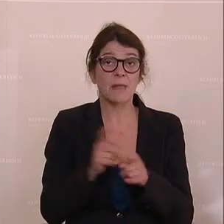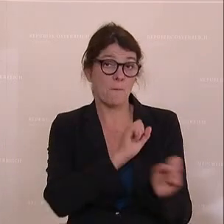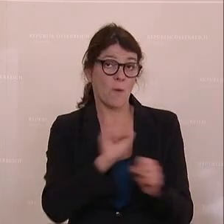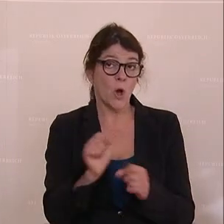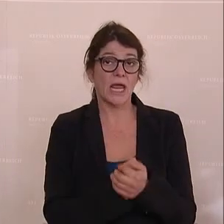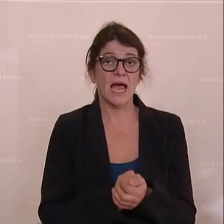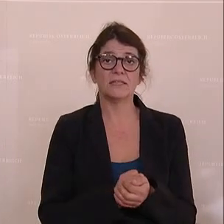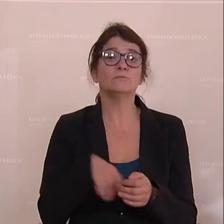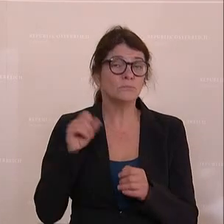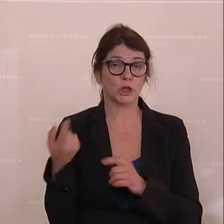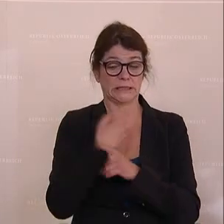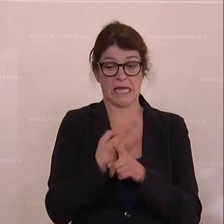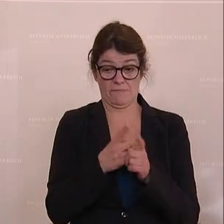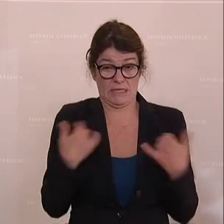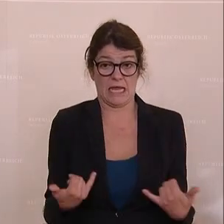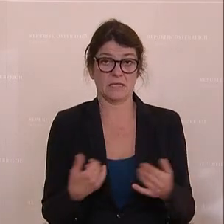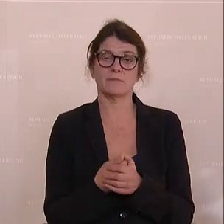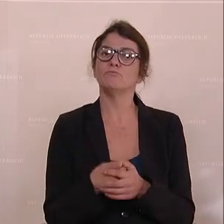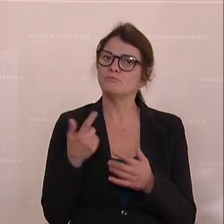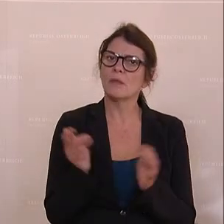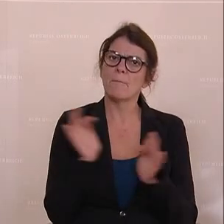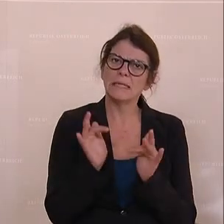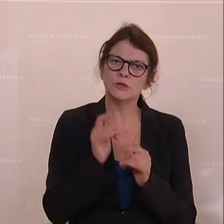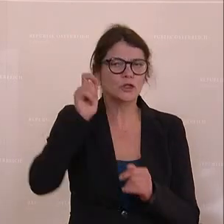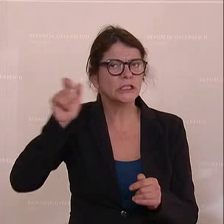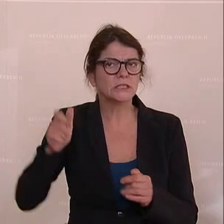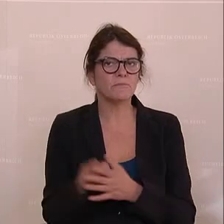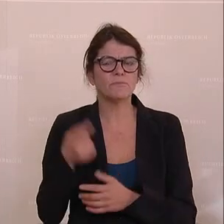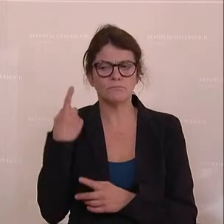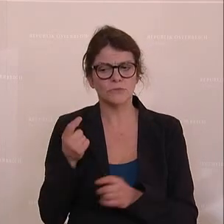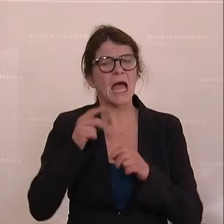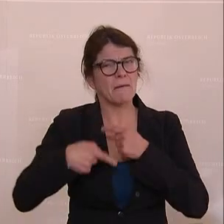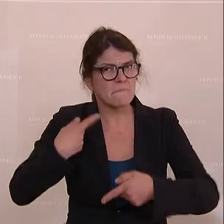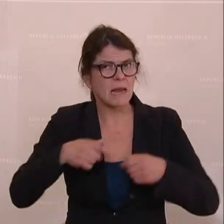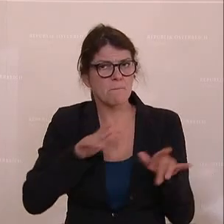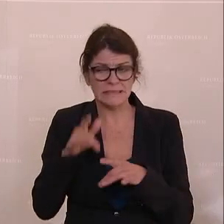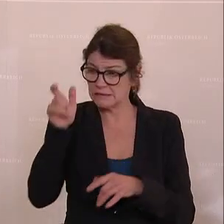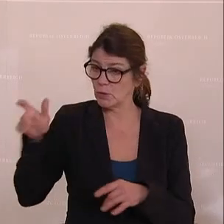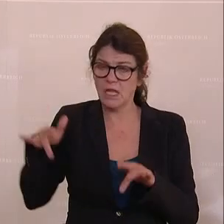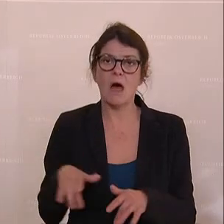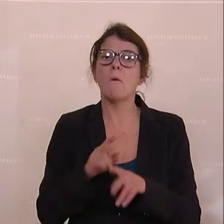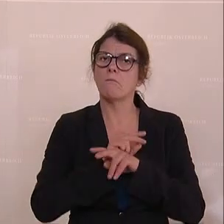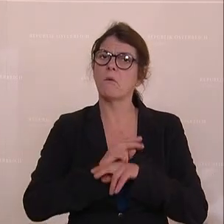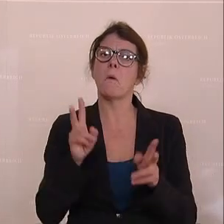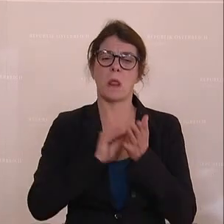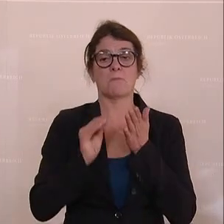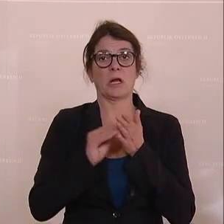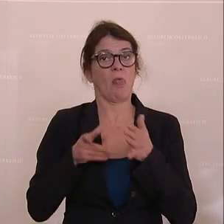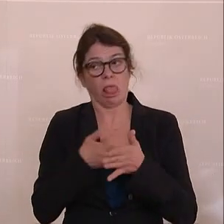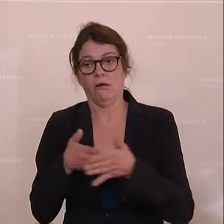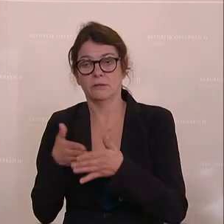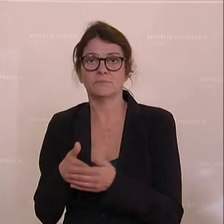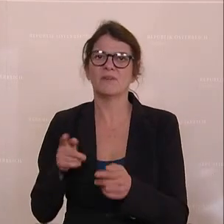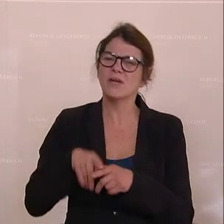speziell in Zeiten wie diesen, dass also Pensionisten, die in der Regel Pension sind, ohne bürokratische Hürden, ohne